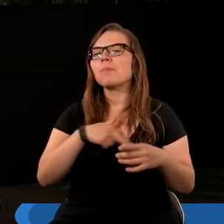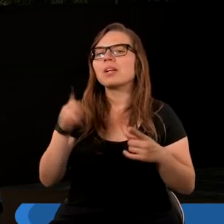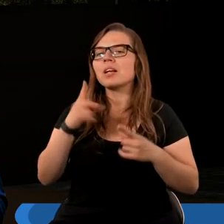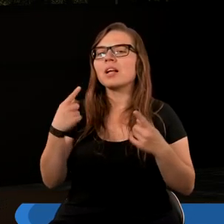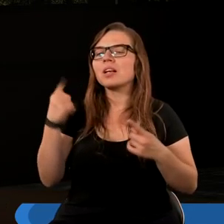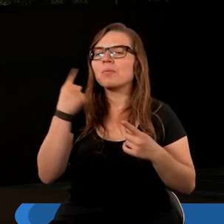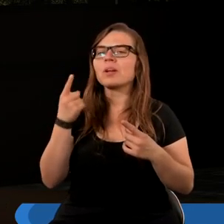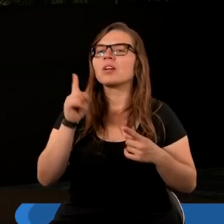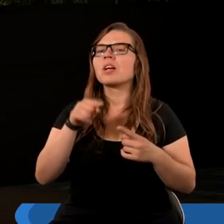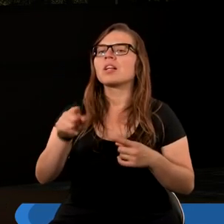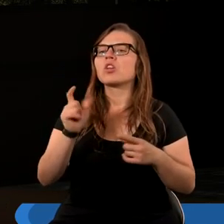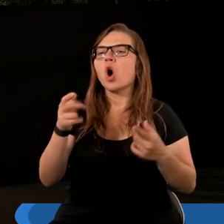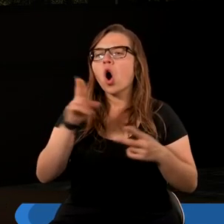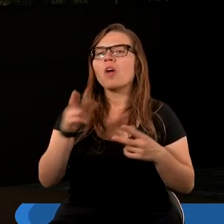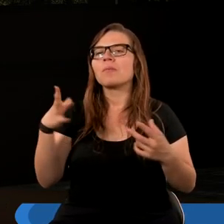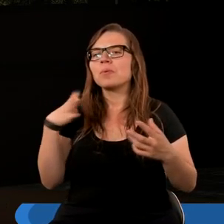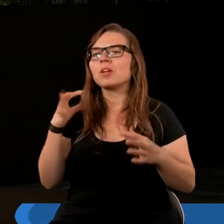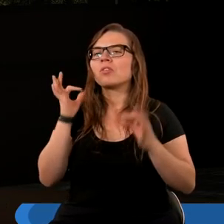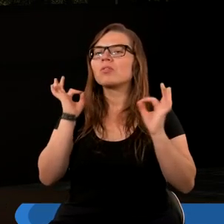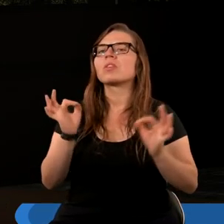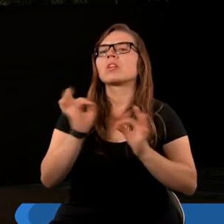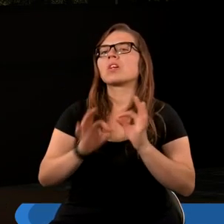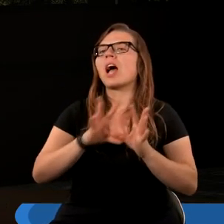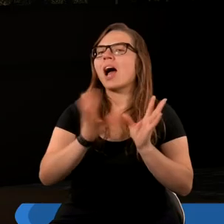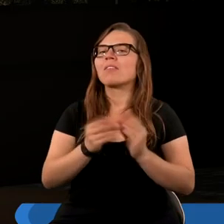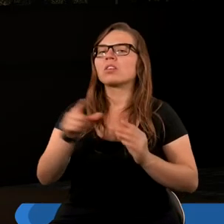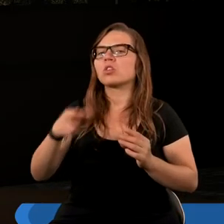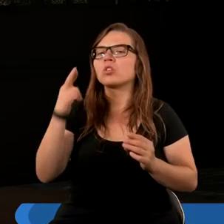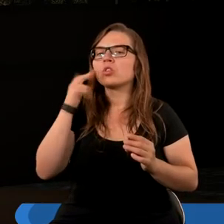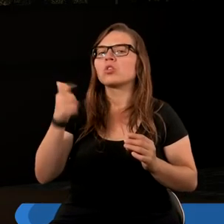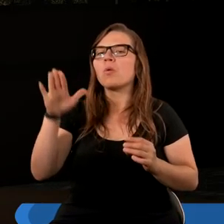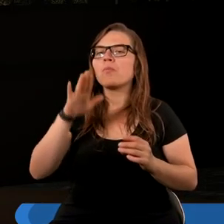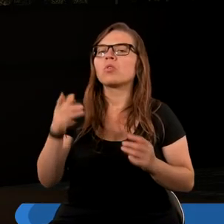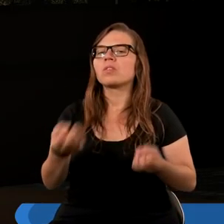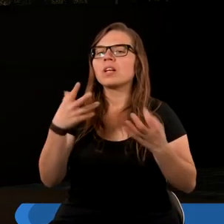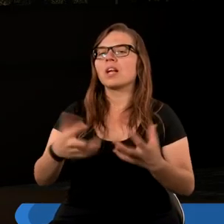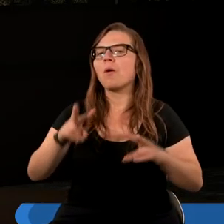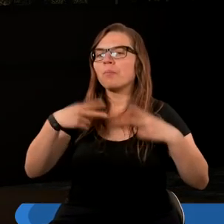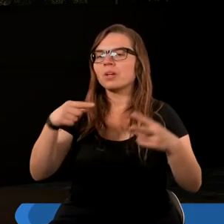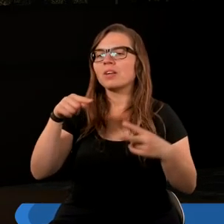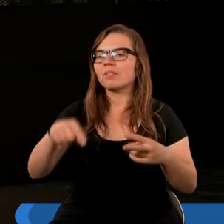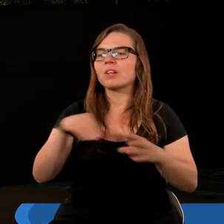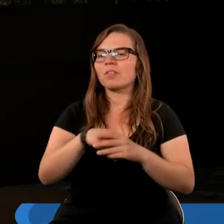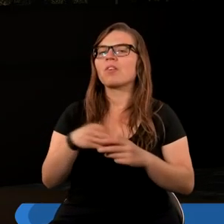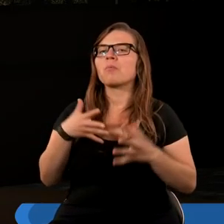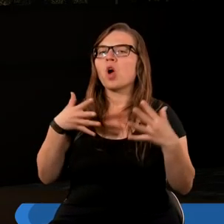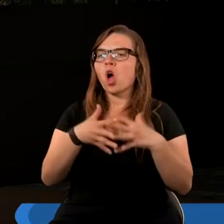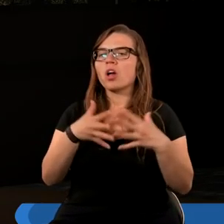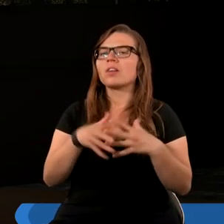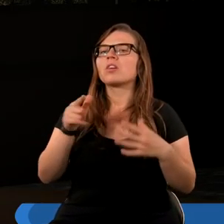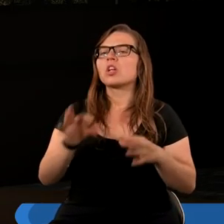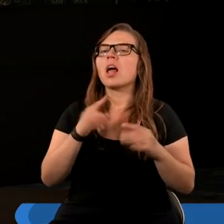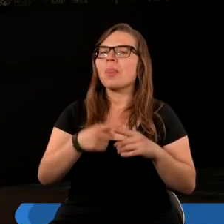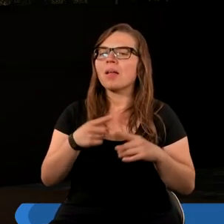nie musimy i nie sądzę, żeby ktokolwiek był w stanie zrozumieć absolutnie wszystko, co Bóg chciał tutaj przekazać w tych proroctwach.